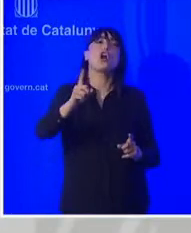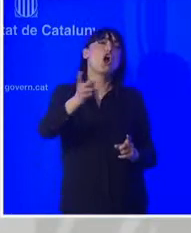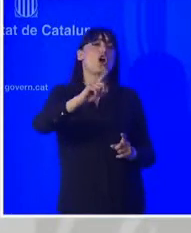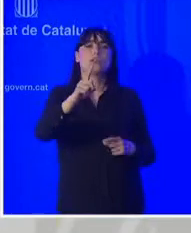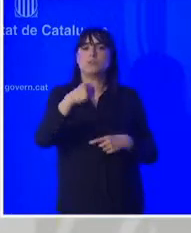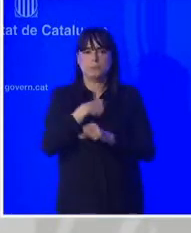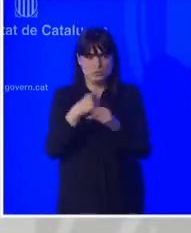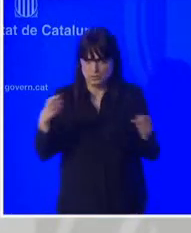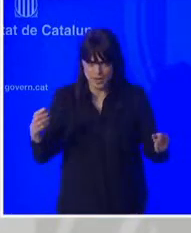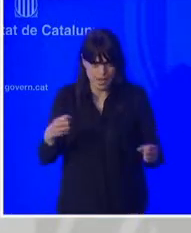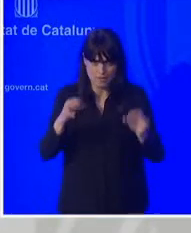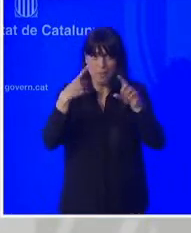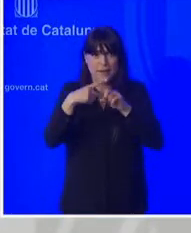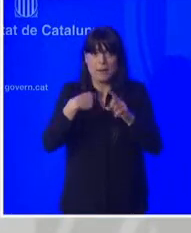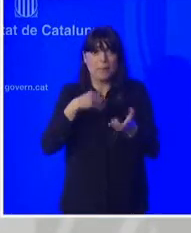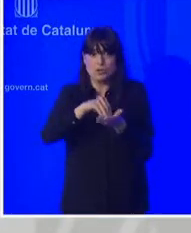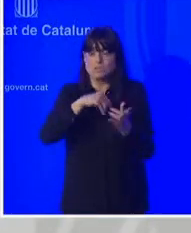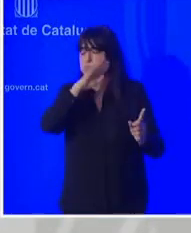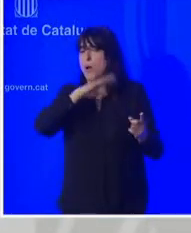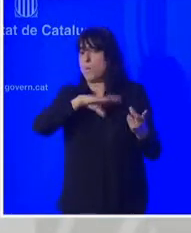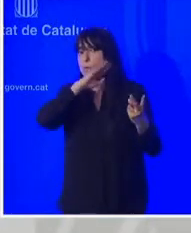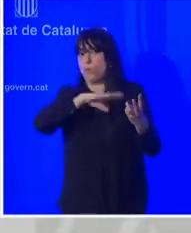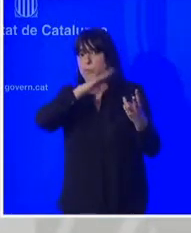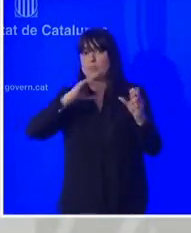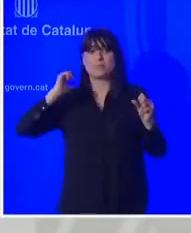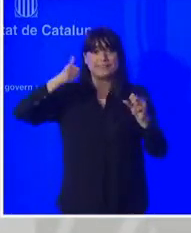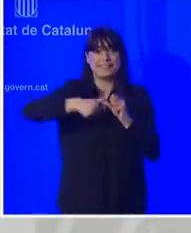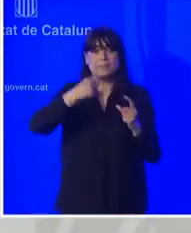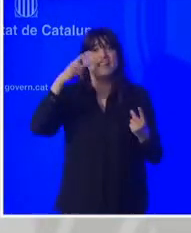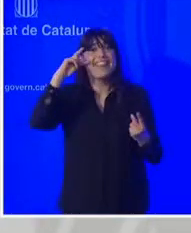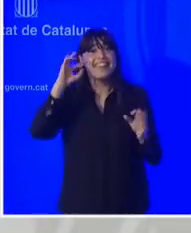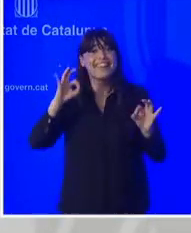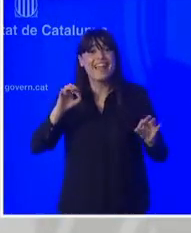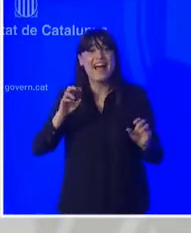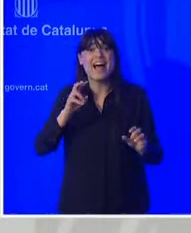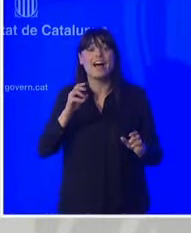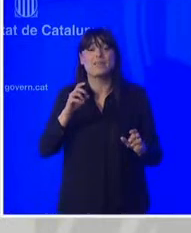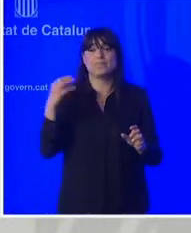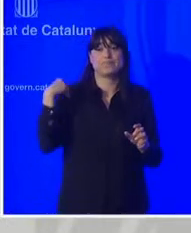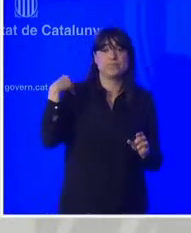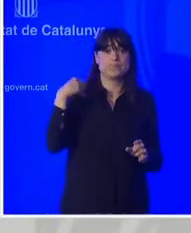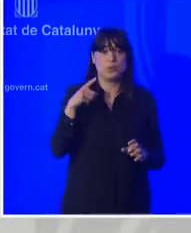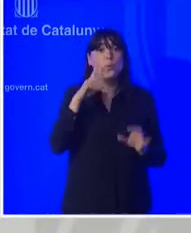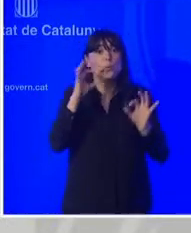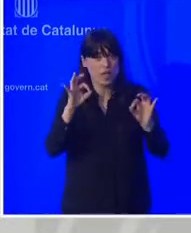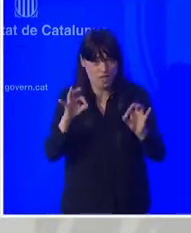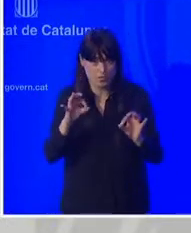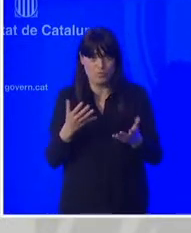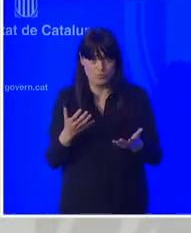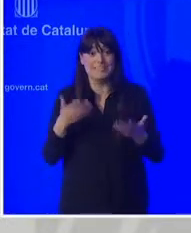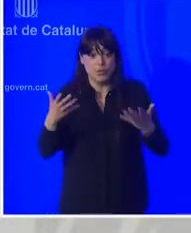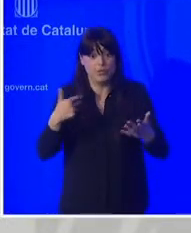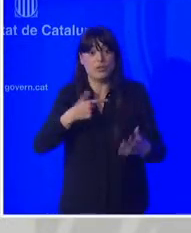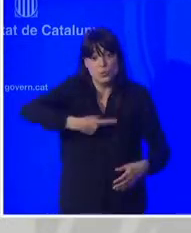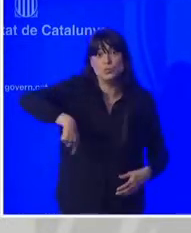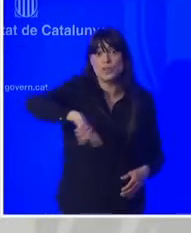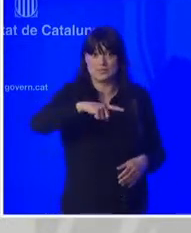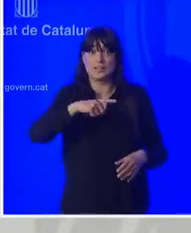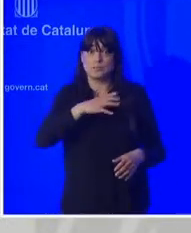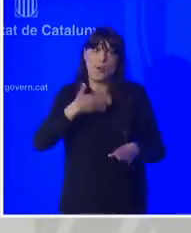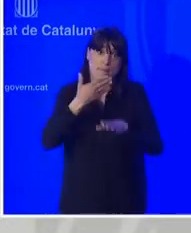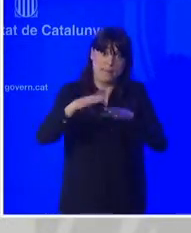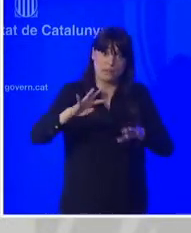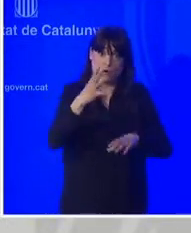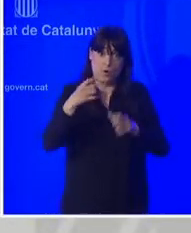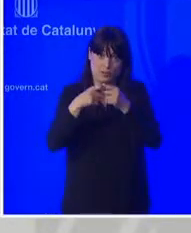hem de ser molt respectuosos amb les mesures que en aquest moment s'estan implementant perquè realment s'està fent precisament per evitar trobar-nos en aquests escenaris,